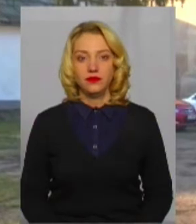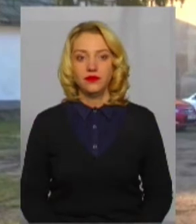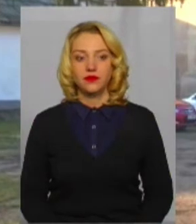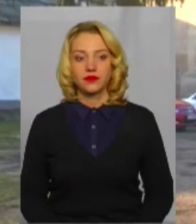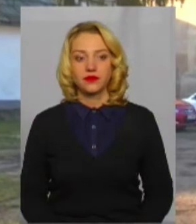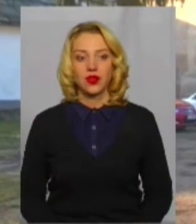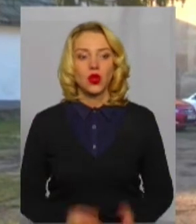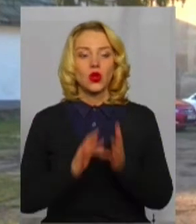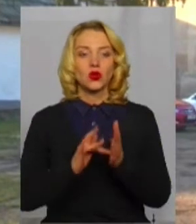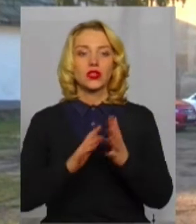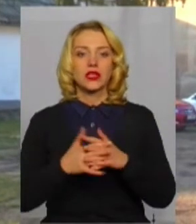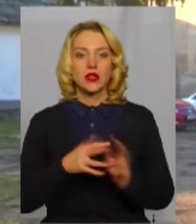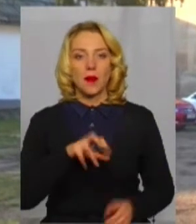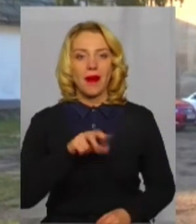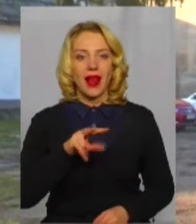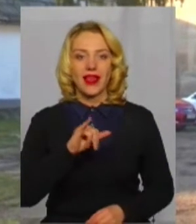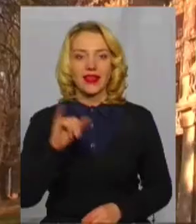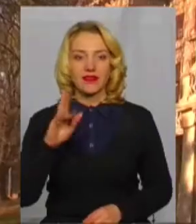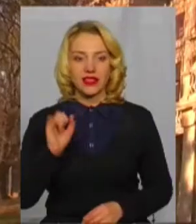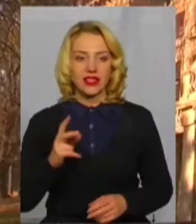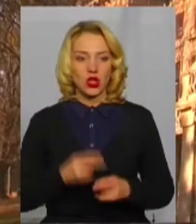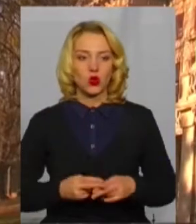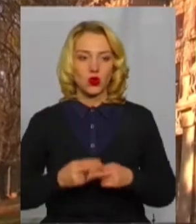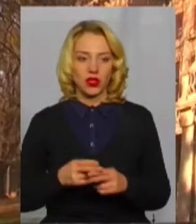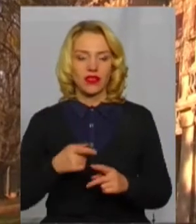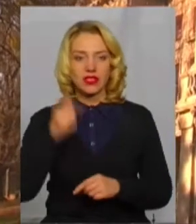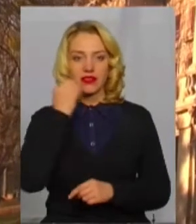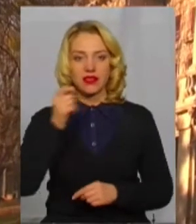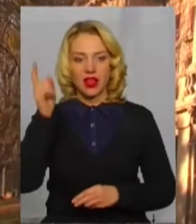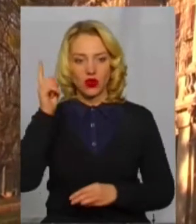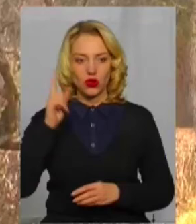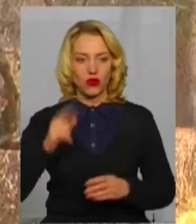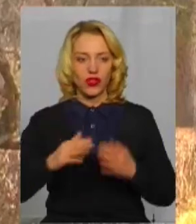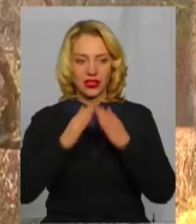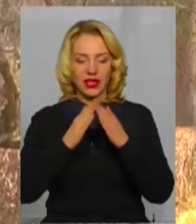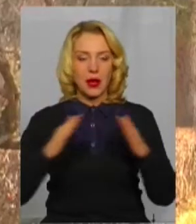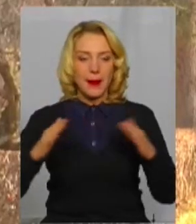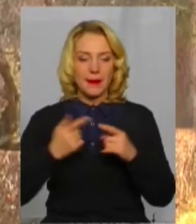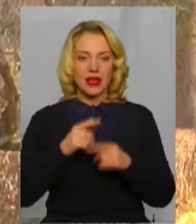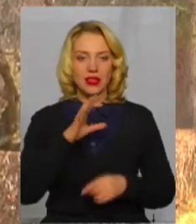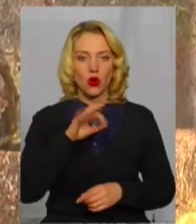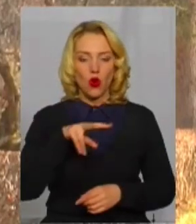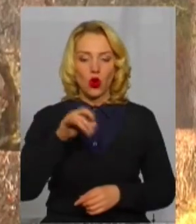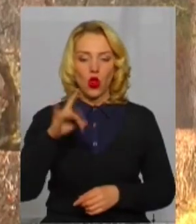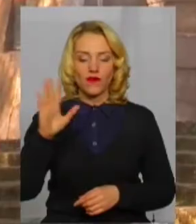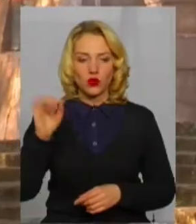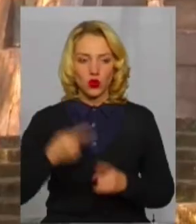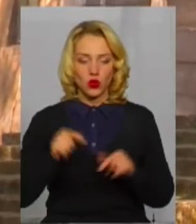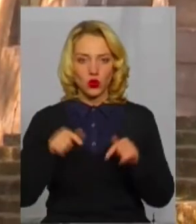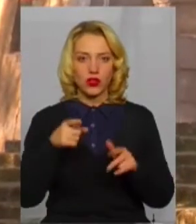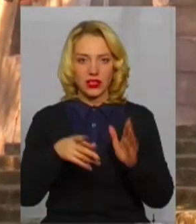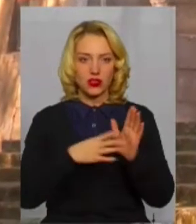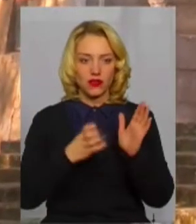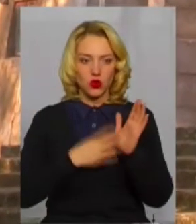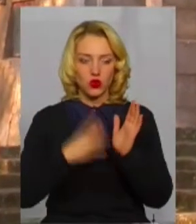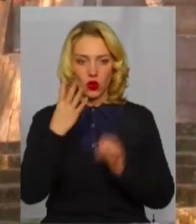Туристичне село Маліївці на Дунаєвеччині. Старовинний маєток графа Орловського. Саме тут з 1945 року